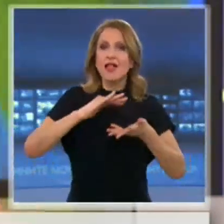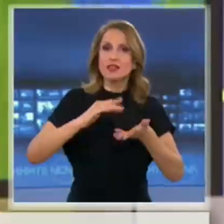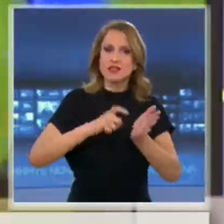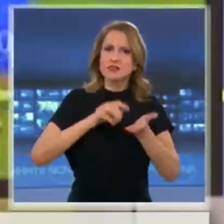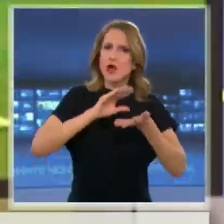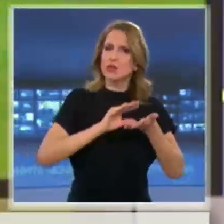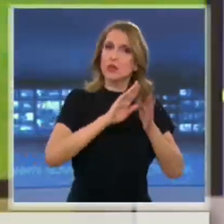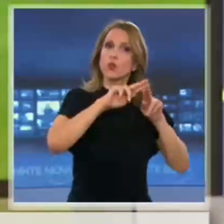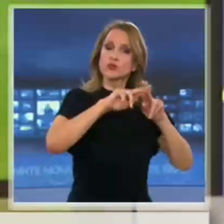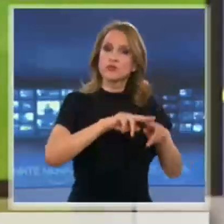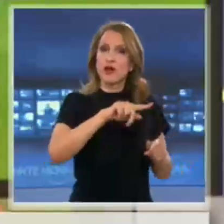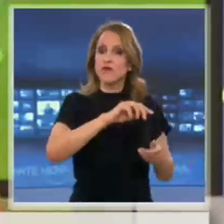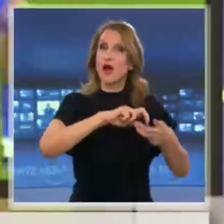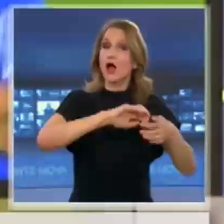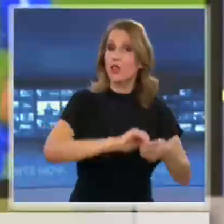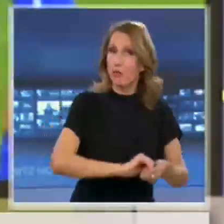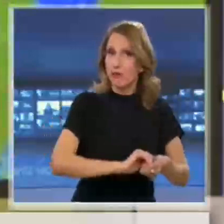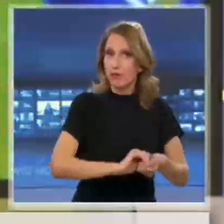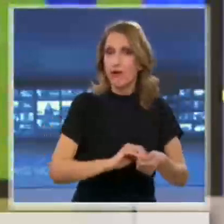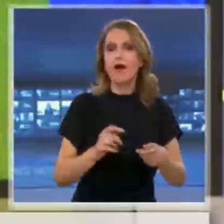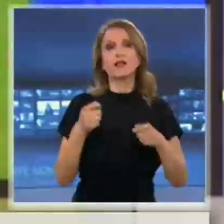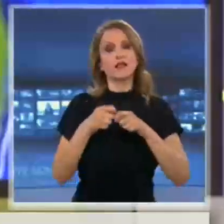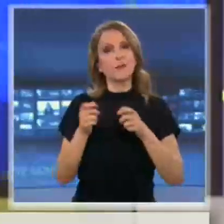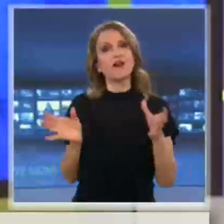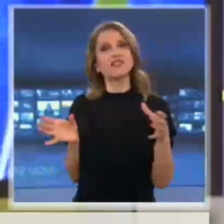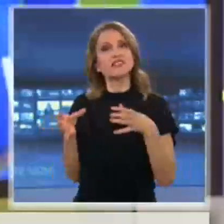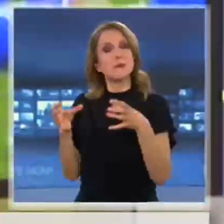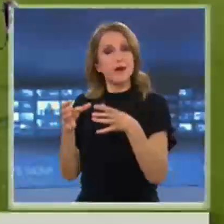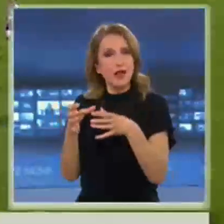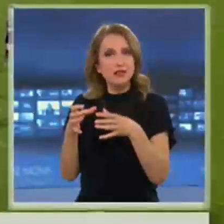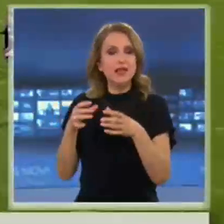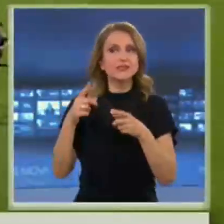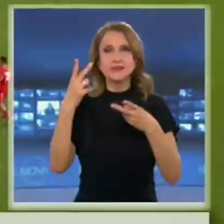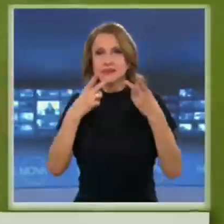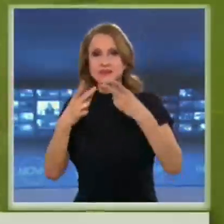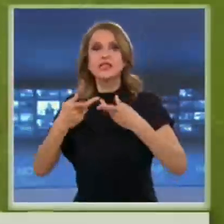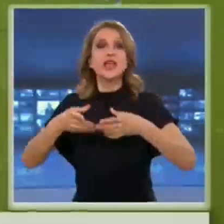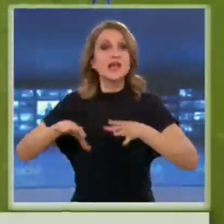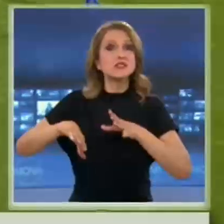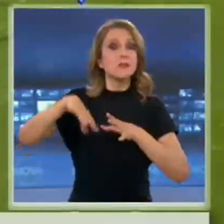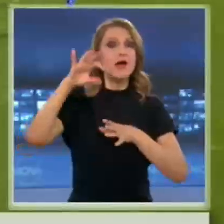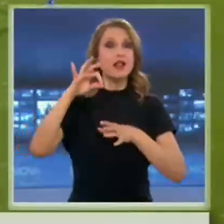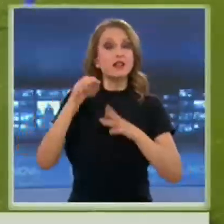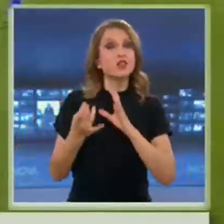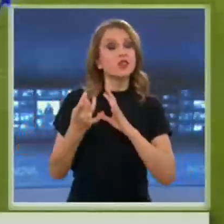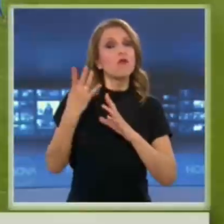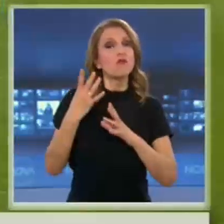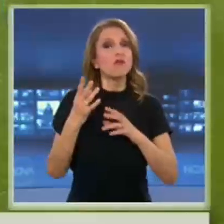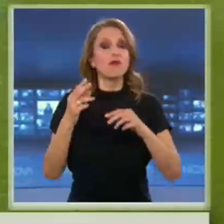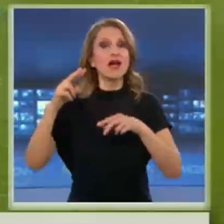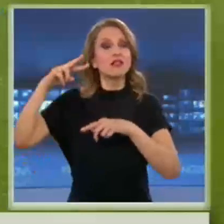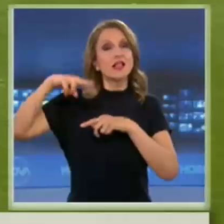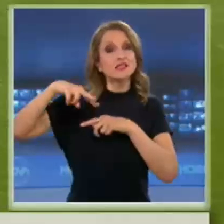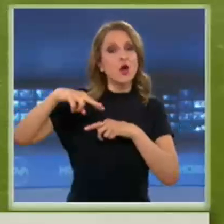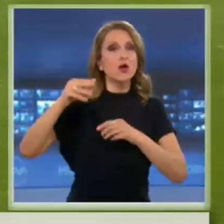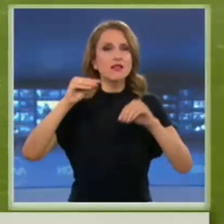участва в свикването на едно общо събрание, останалите акционери да свикат общо събрание, да изберат надзорен и управителен съвет, които начисто да